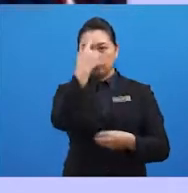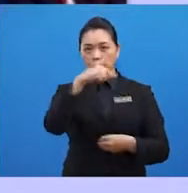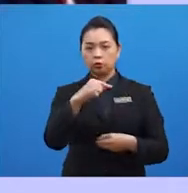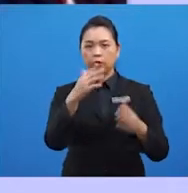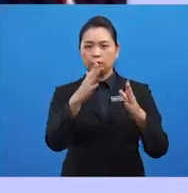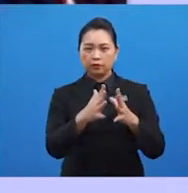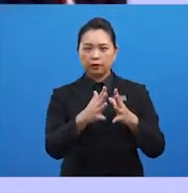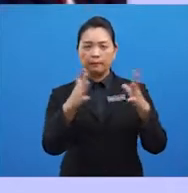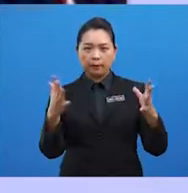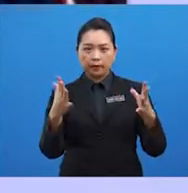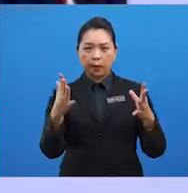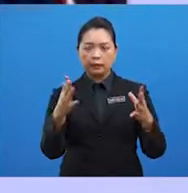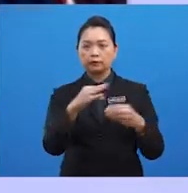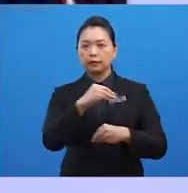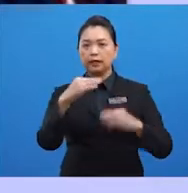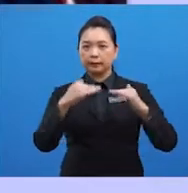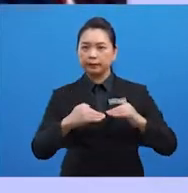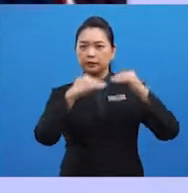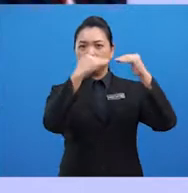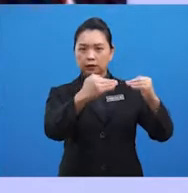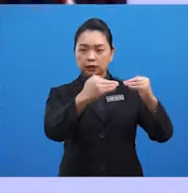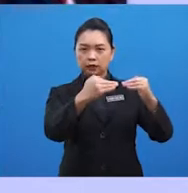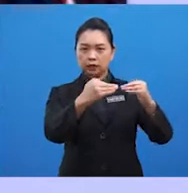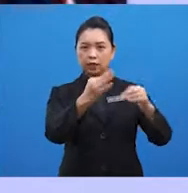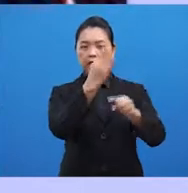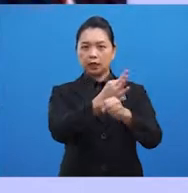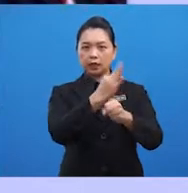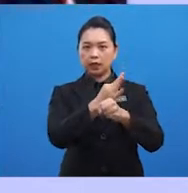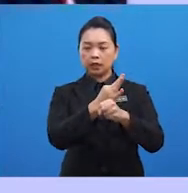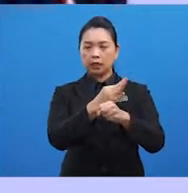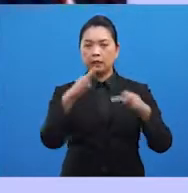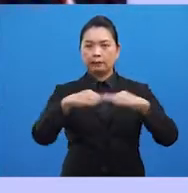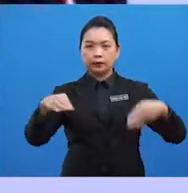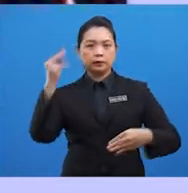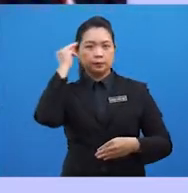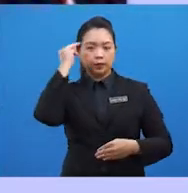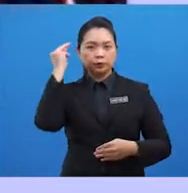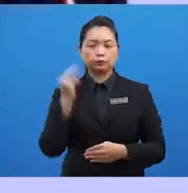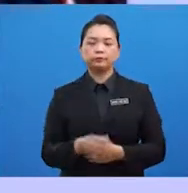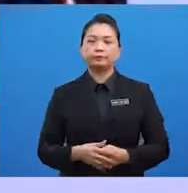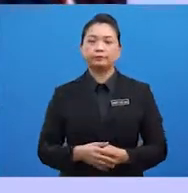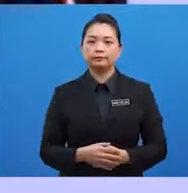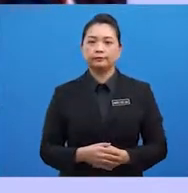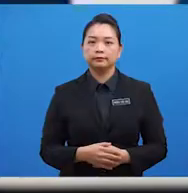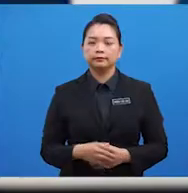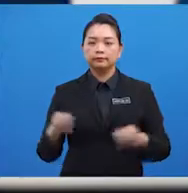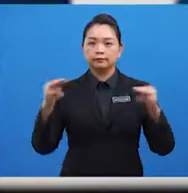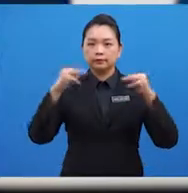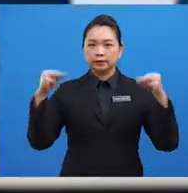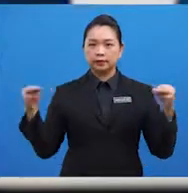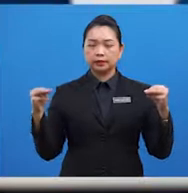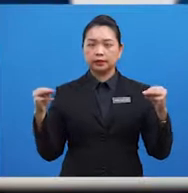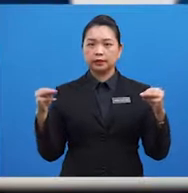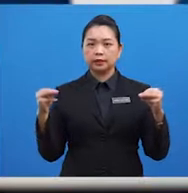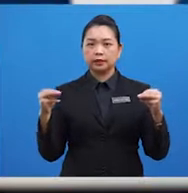mengembangkan dan meningkatkan peranan bahasa Melayu di Nusantara. Majlis